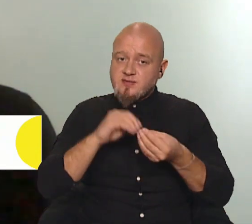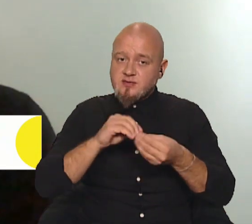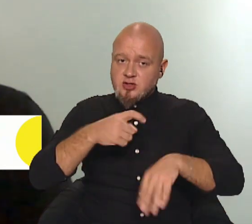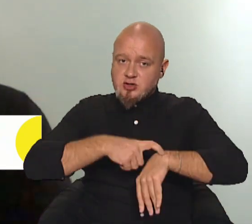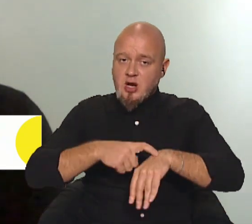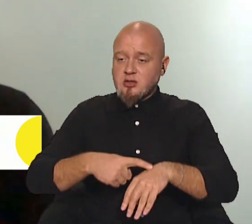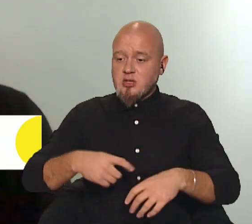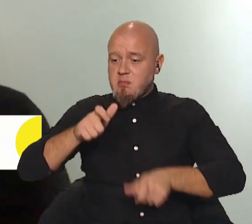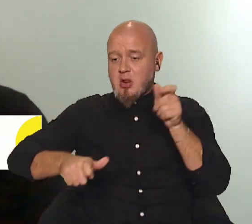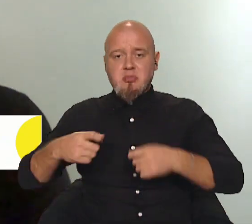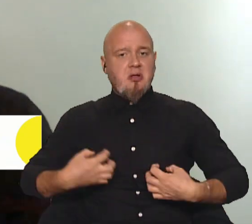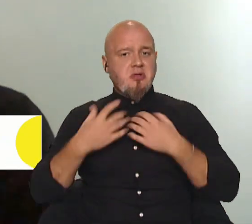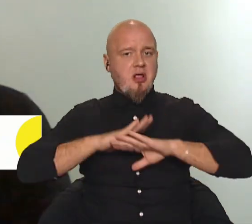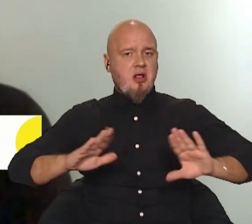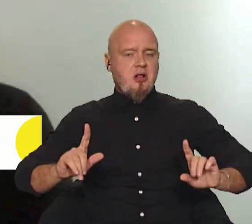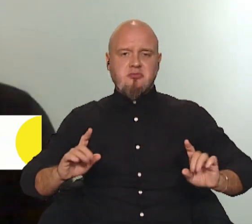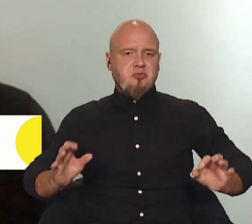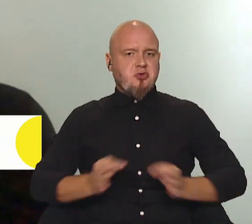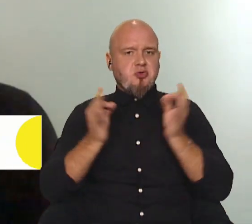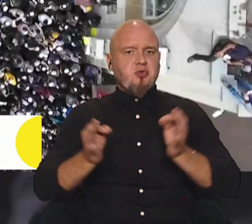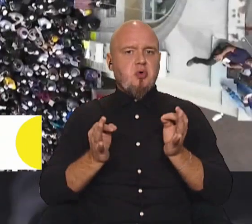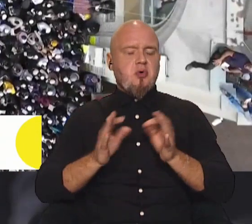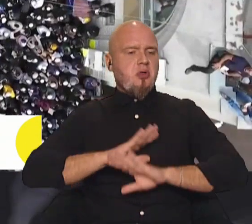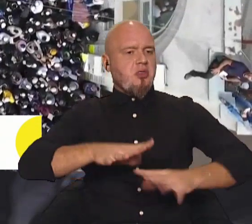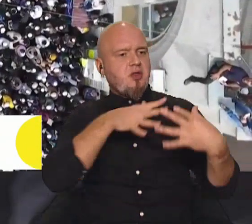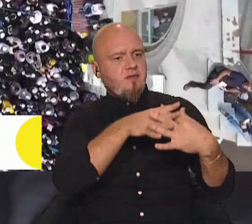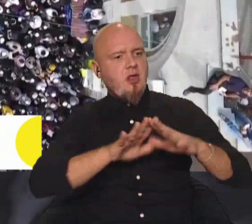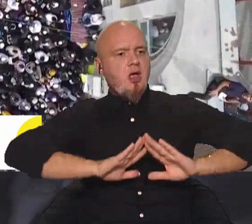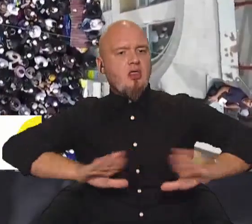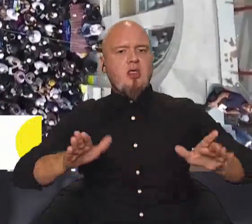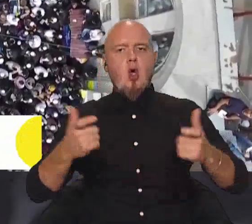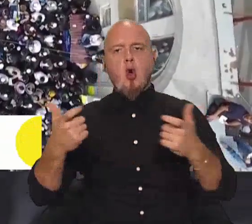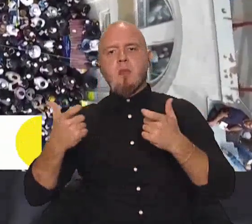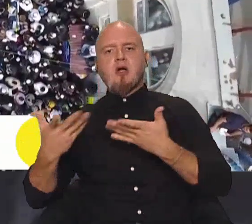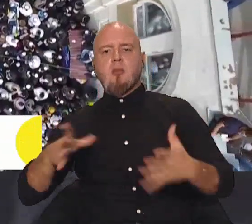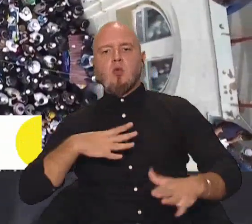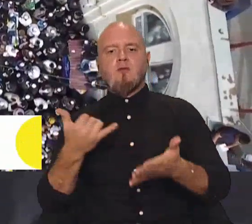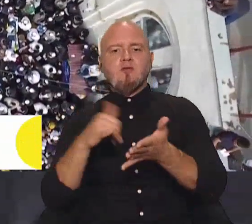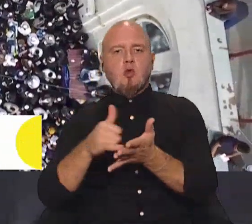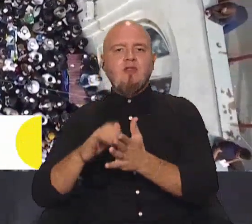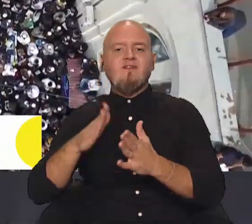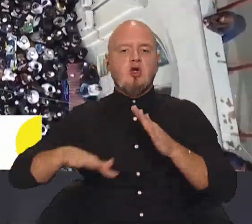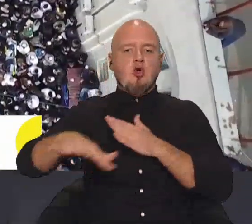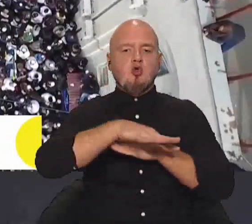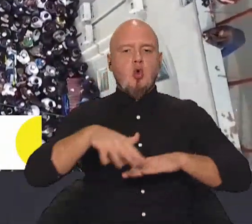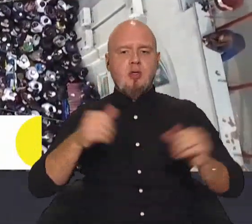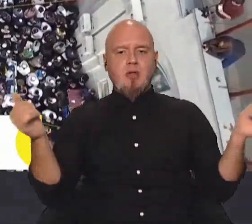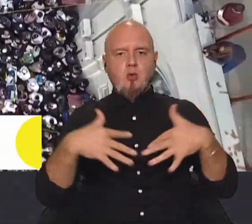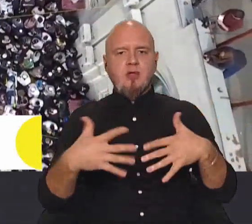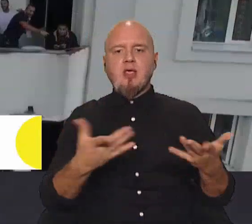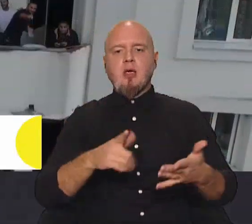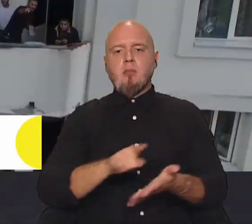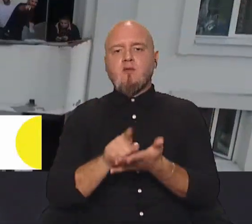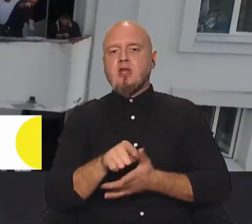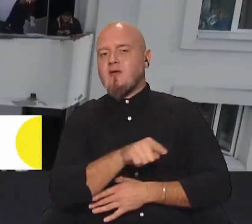злякала нічого, ані війна, ані будь-які обмеження, які були встановлені в зоні паломництва, яких повинні вони